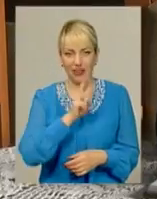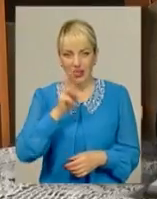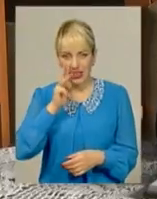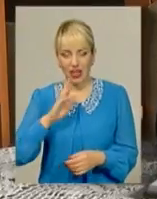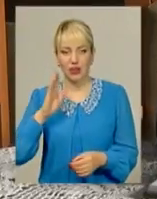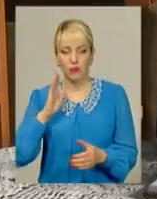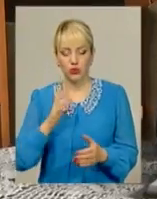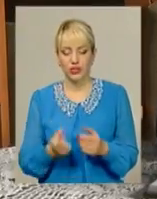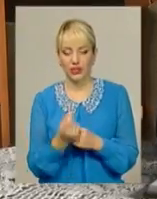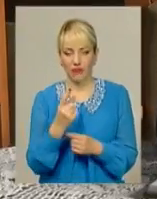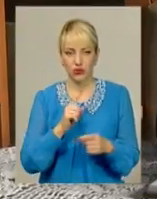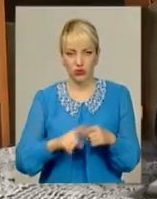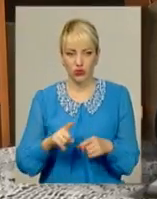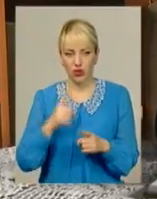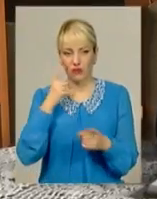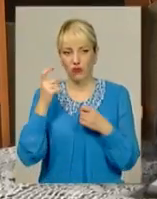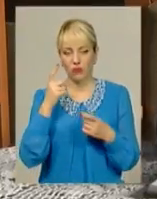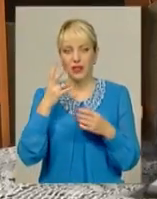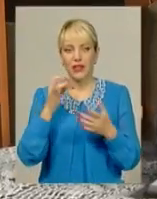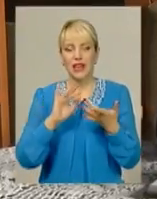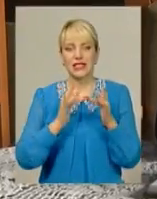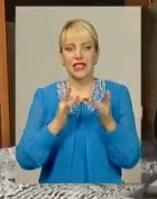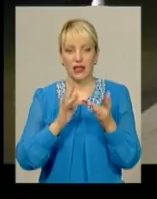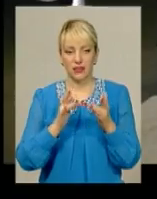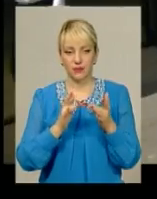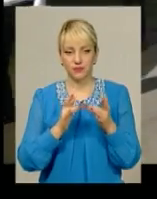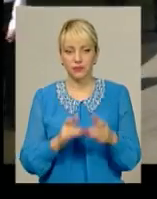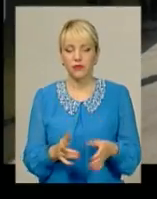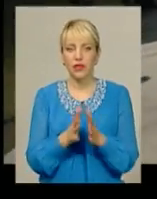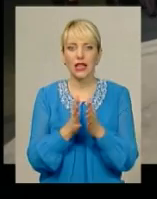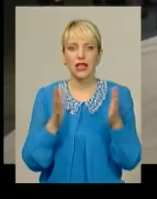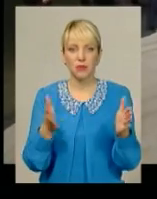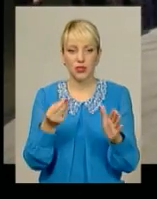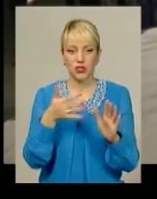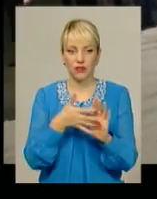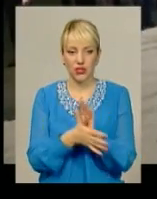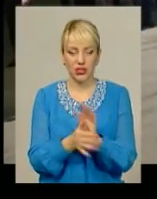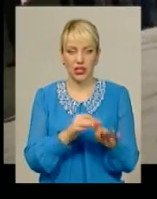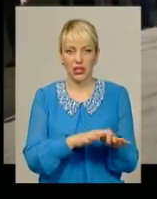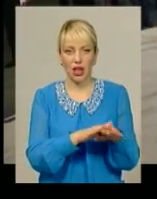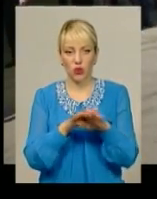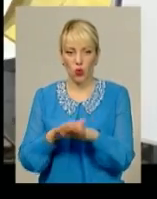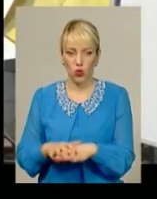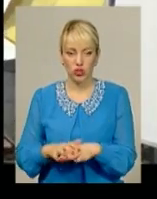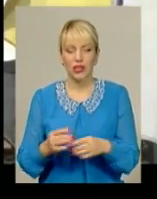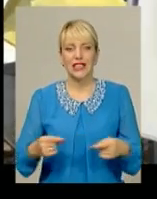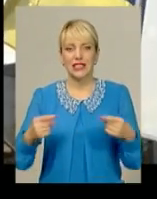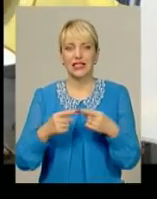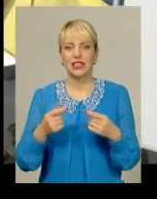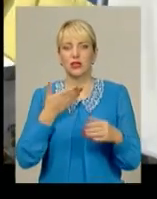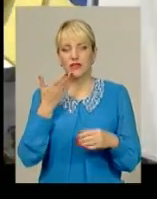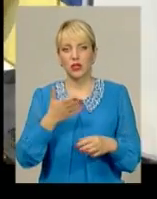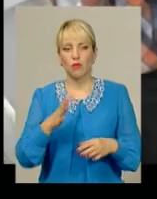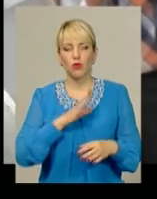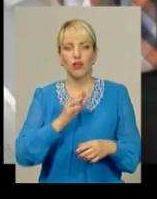сайті НАЗК, Національна агенція запобігання корупції. Найбільші витрати та надходження, згідно із звітом, виявилися у